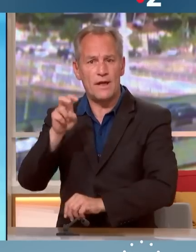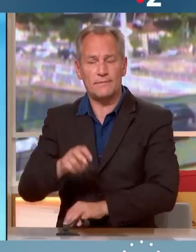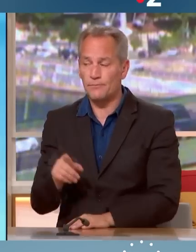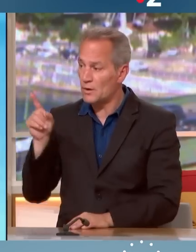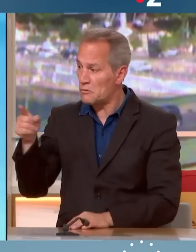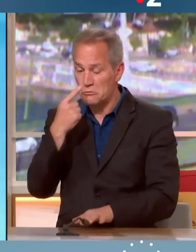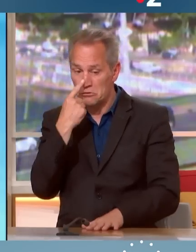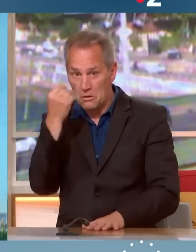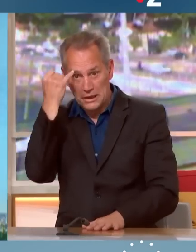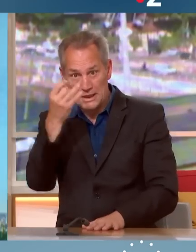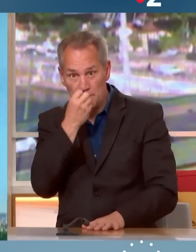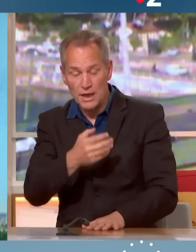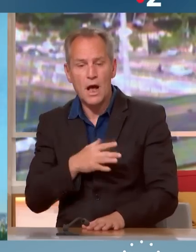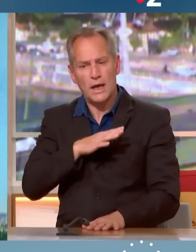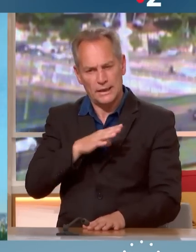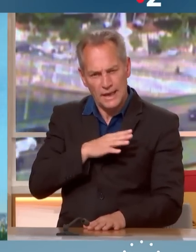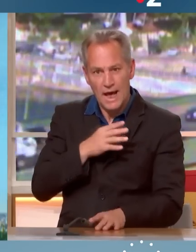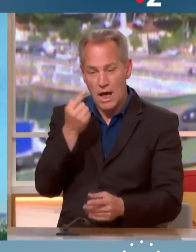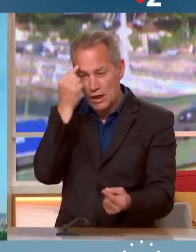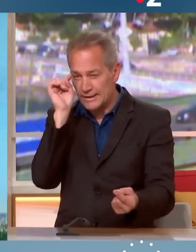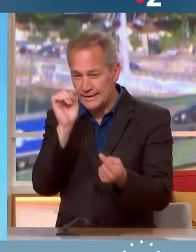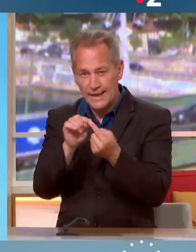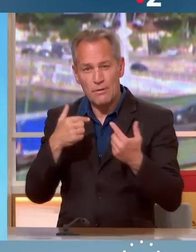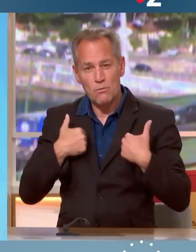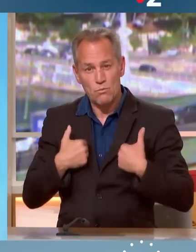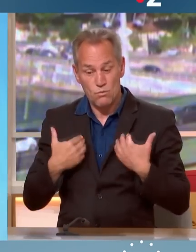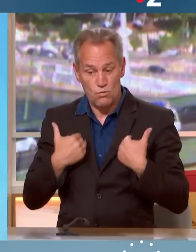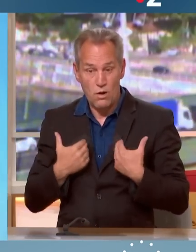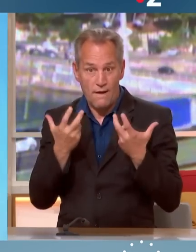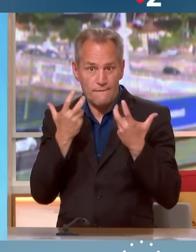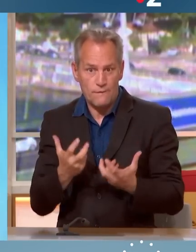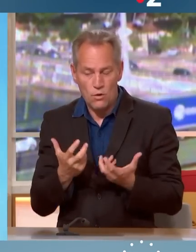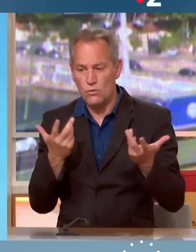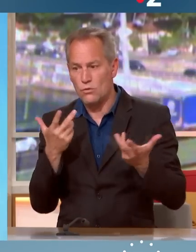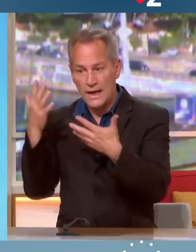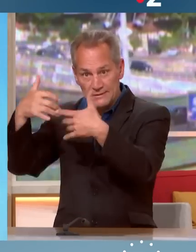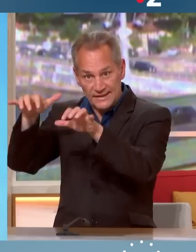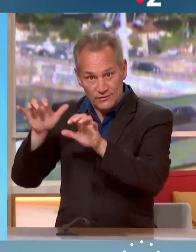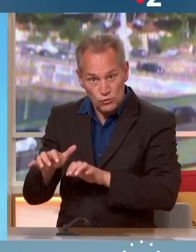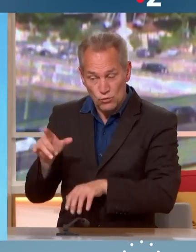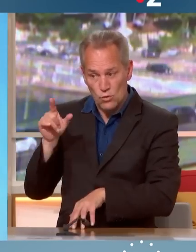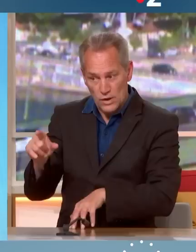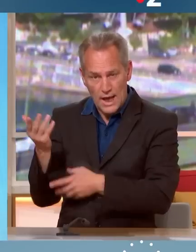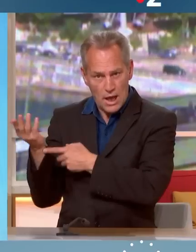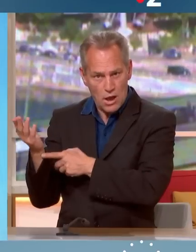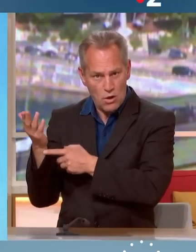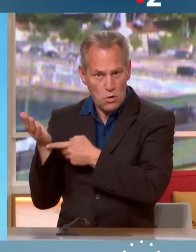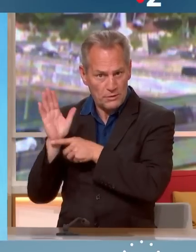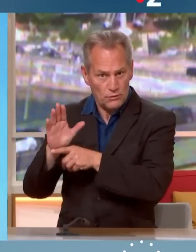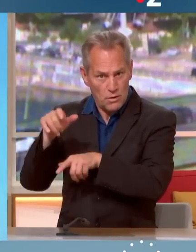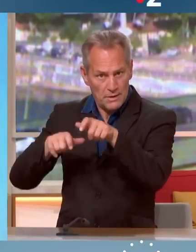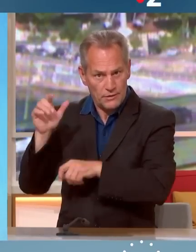concerter.'est à la fois l'administration, les représentants de'administration, nous